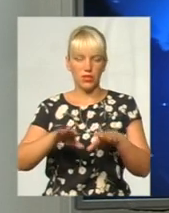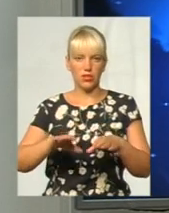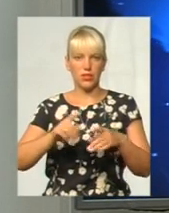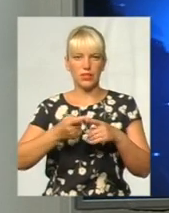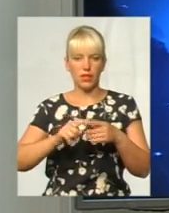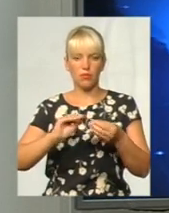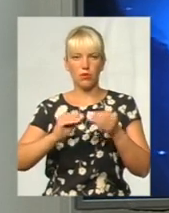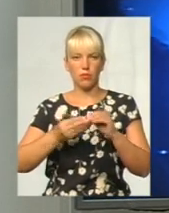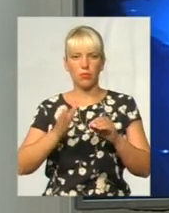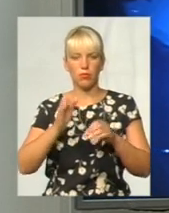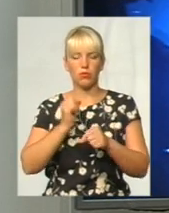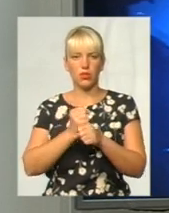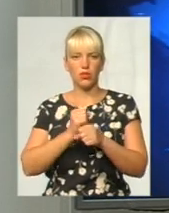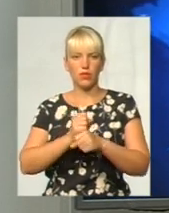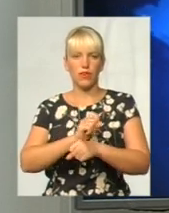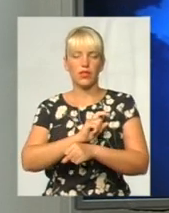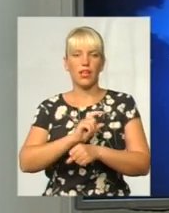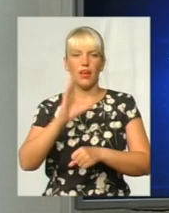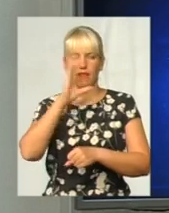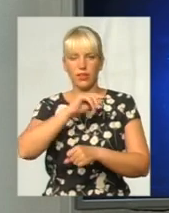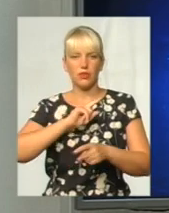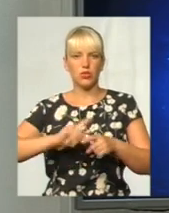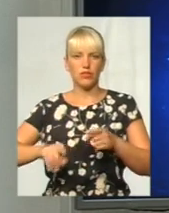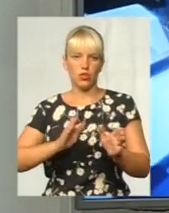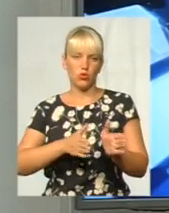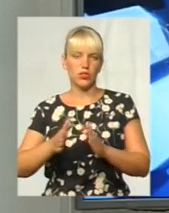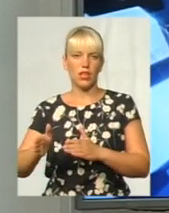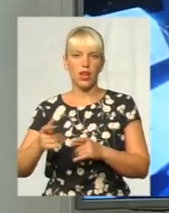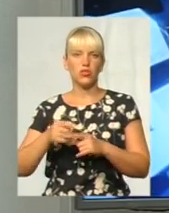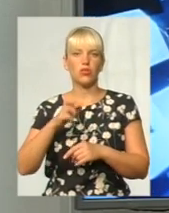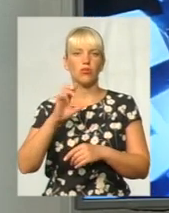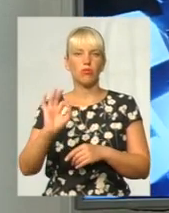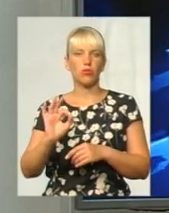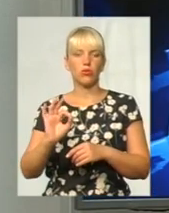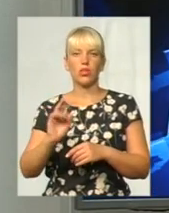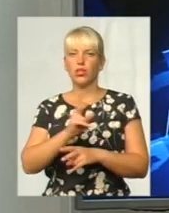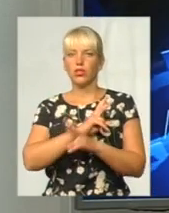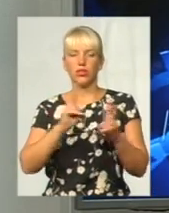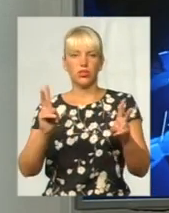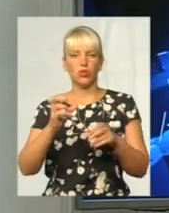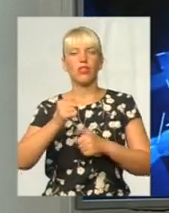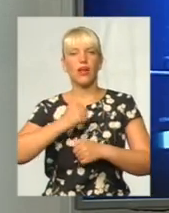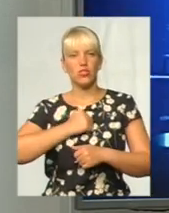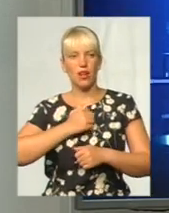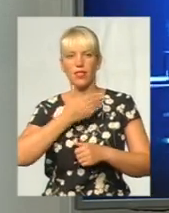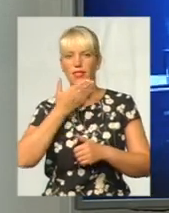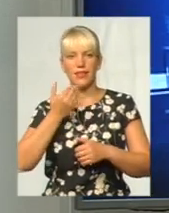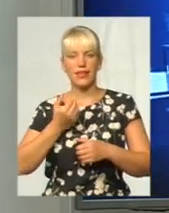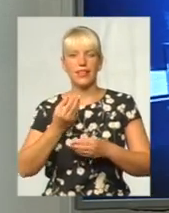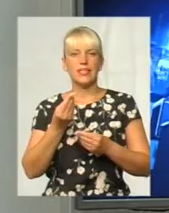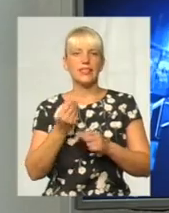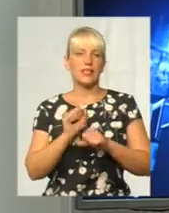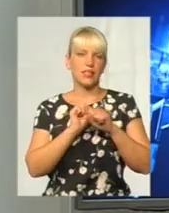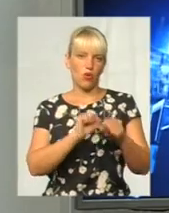працювати максимально ефективно, швидко і злагоджено, адже ніхто, на жаль, не застрахований